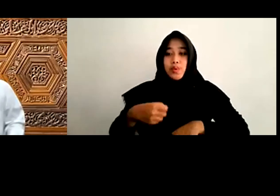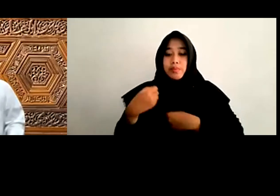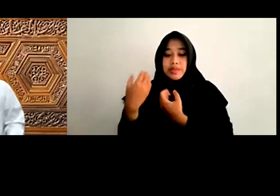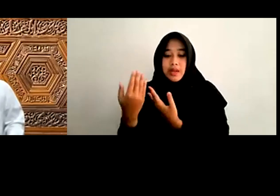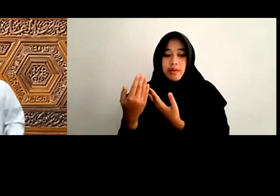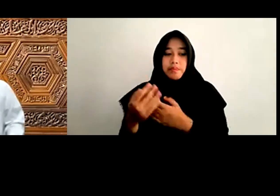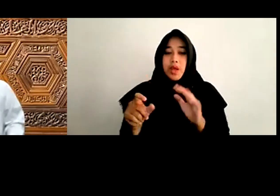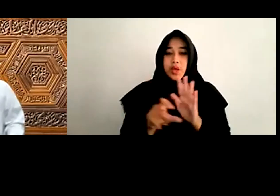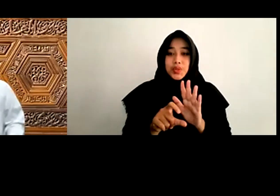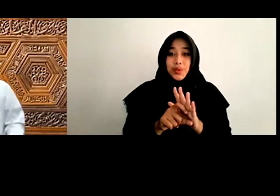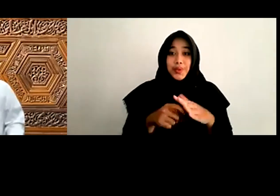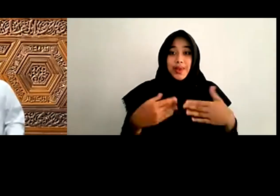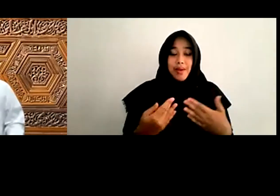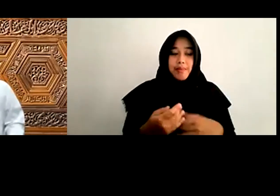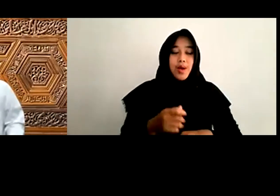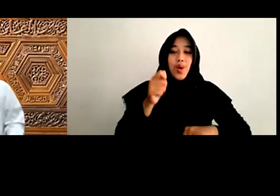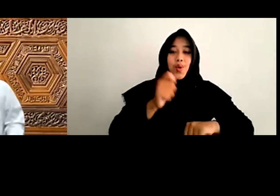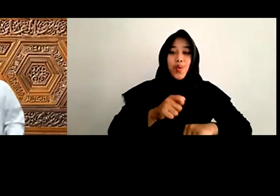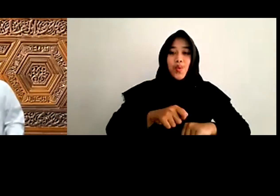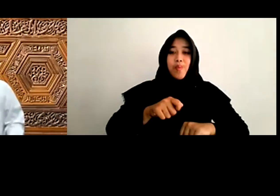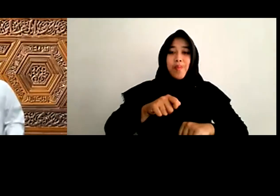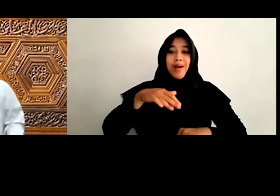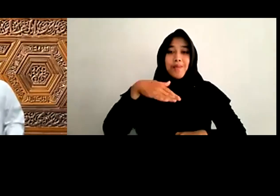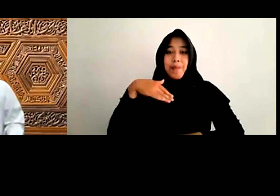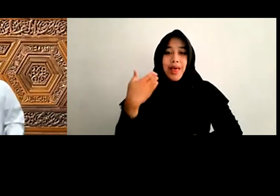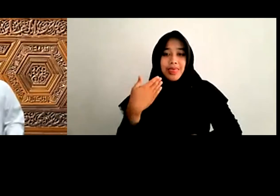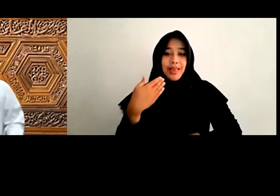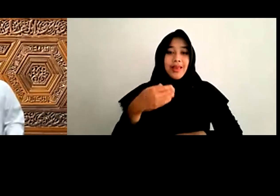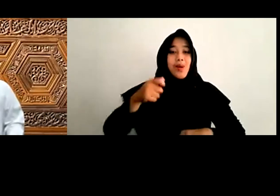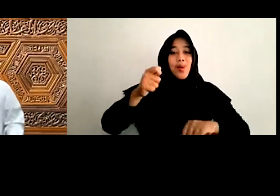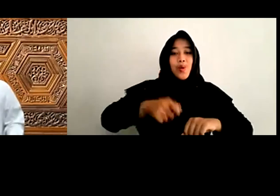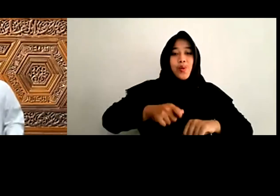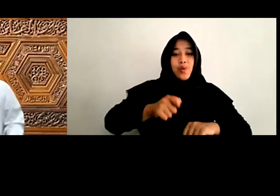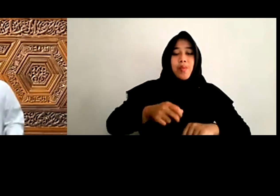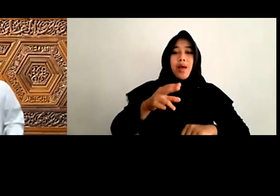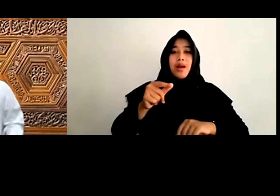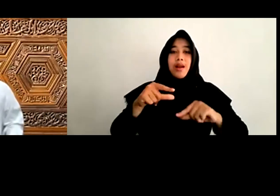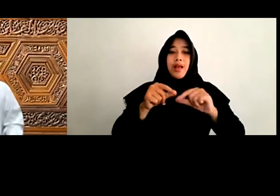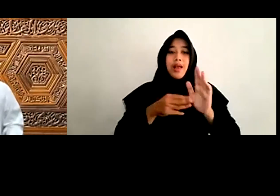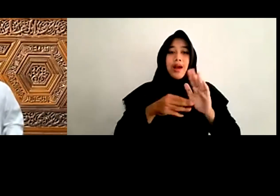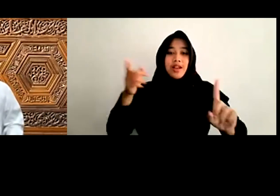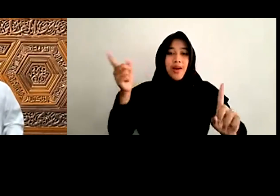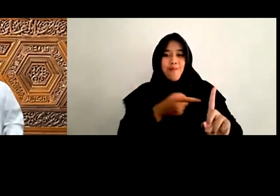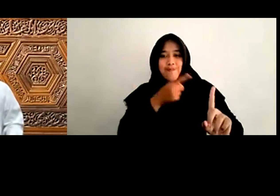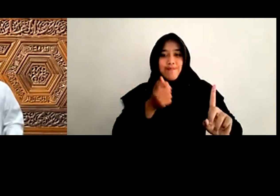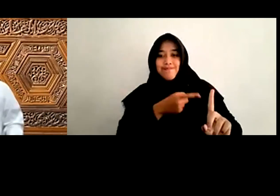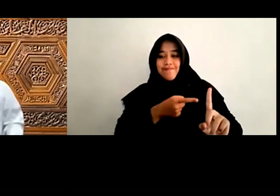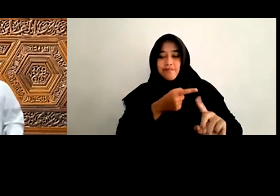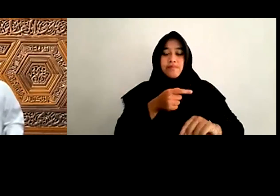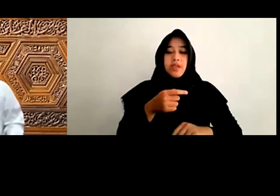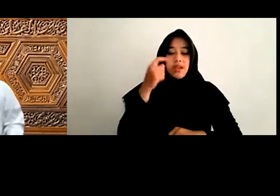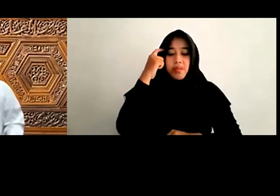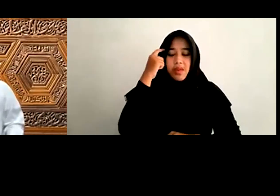Hukuman mati Hukuman rajam Yang dianggap Oleh Sebahagian umat Islam